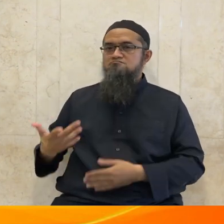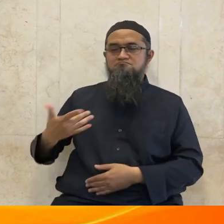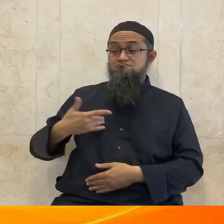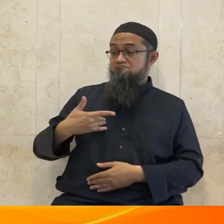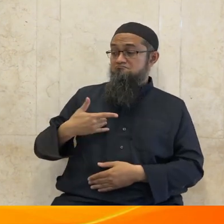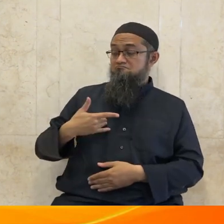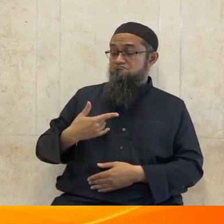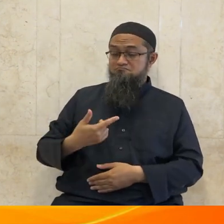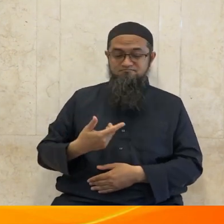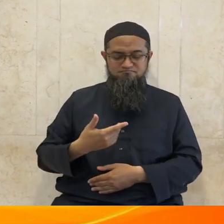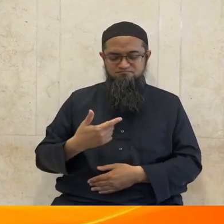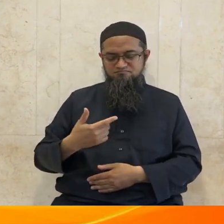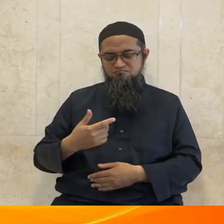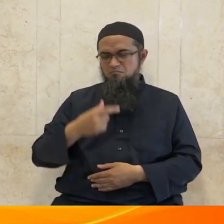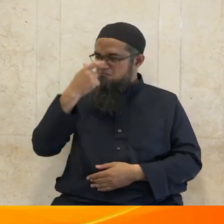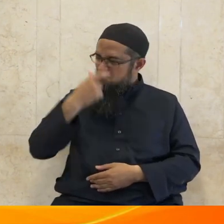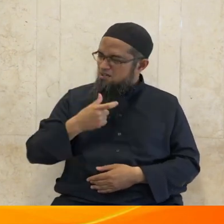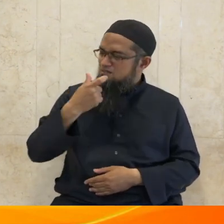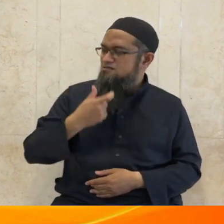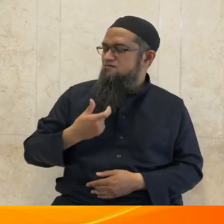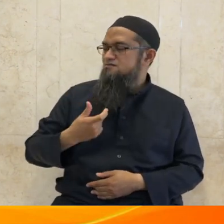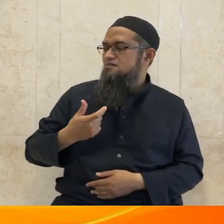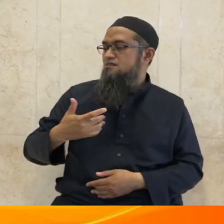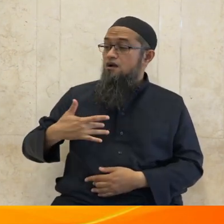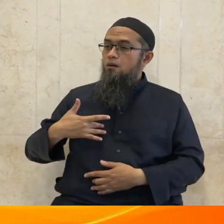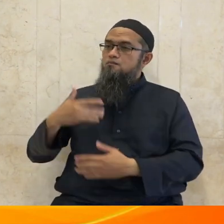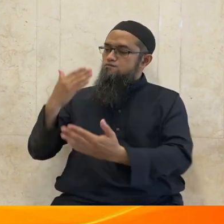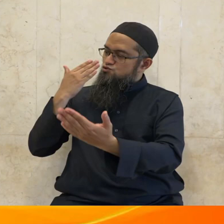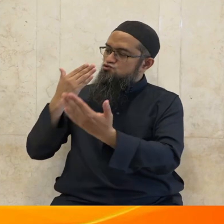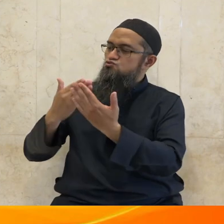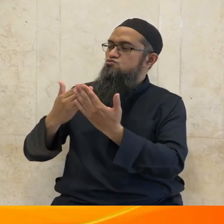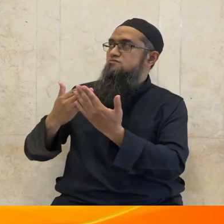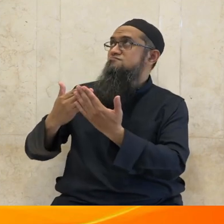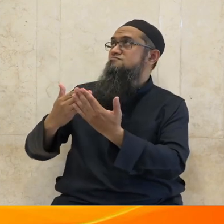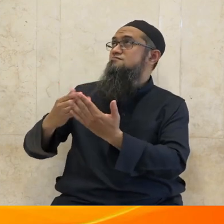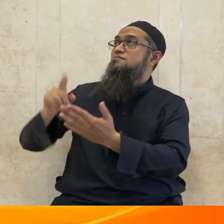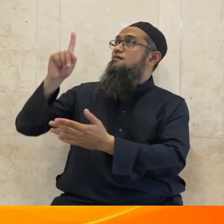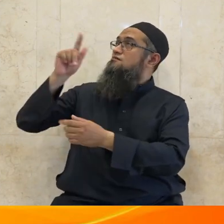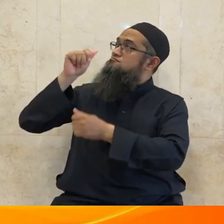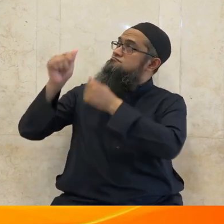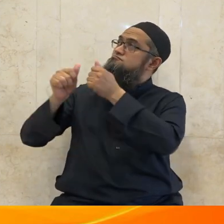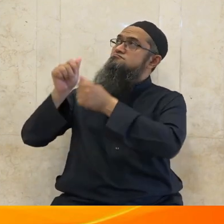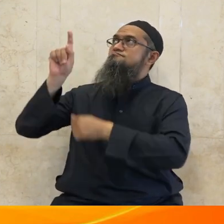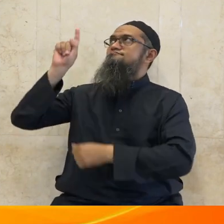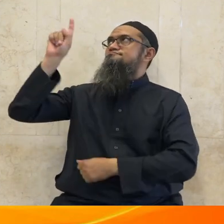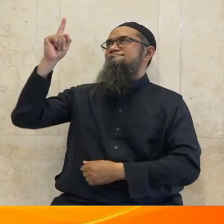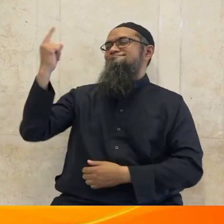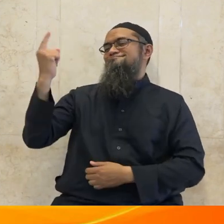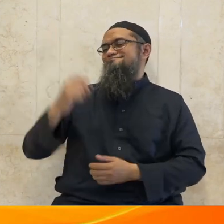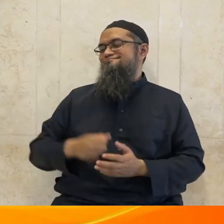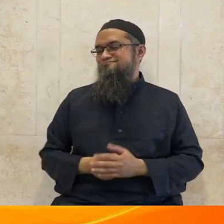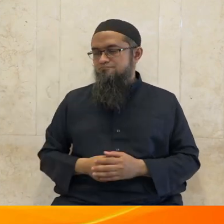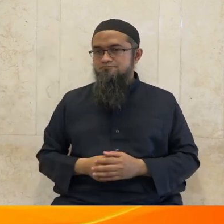tidak menangis wahai Bilal pada malam ini Allah telah menurunkan ayat kepadaku